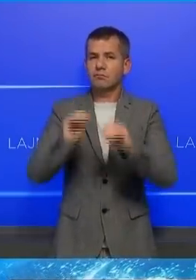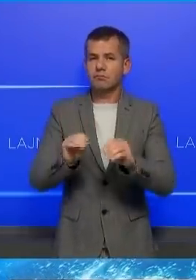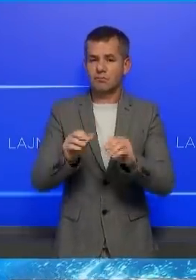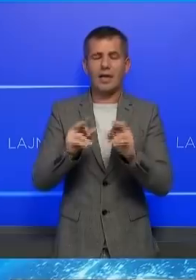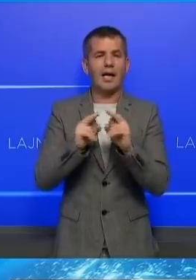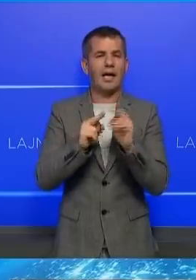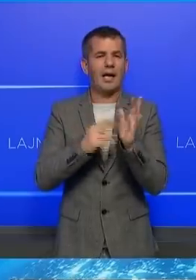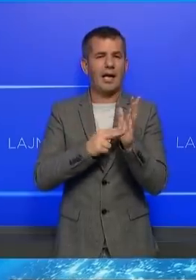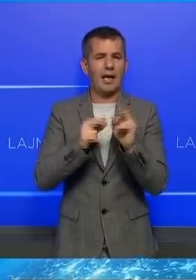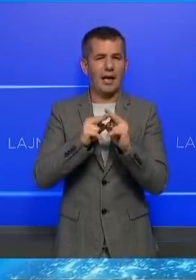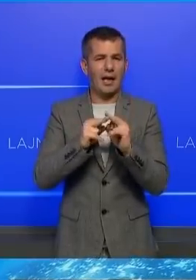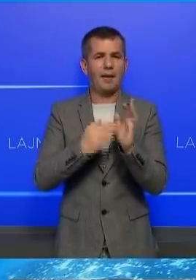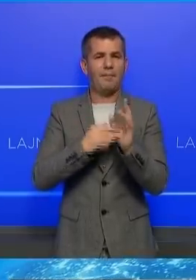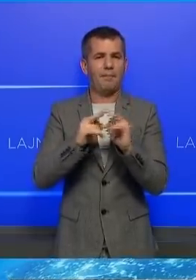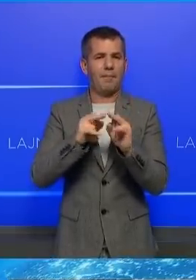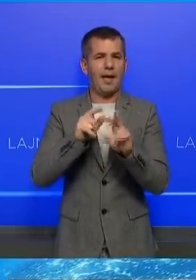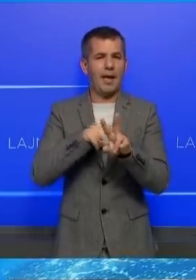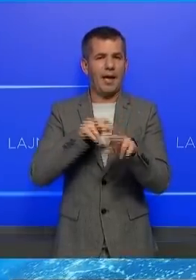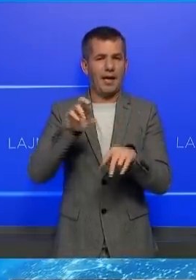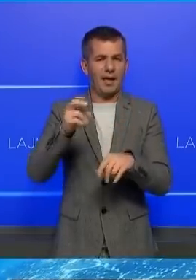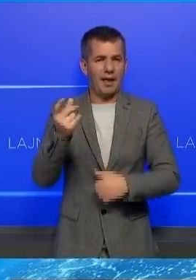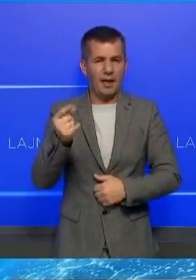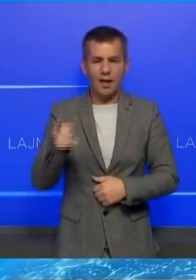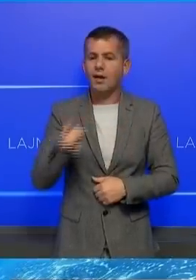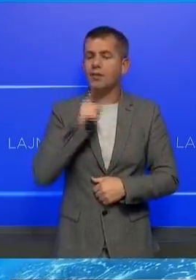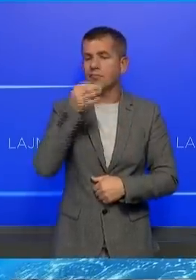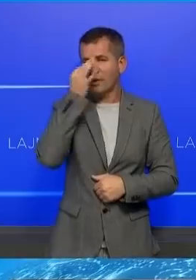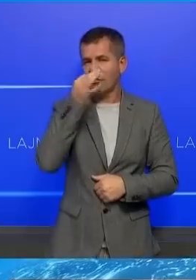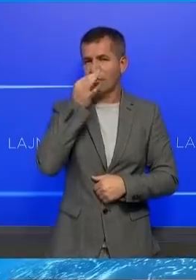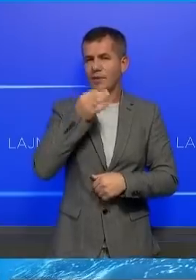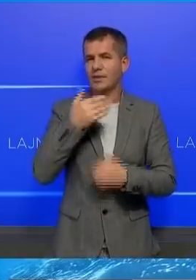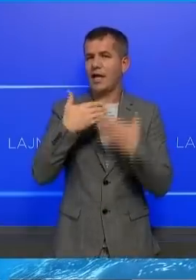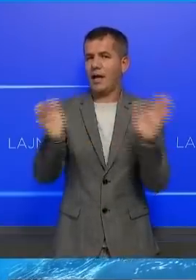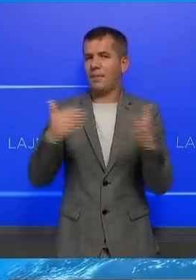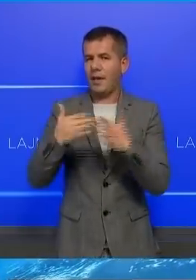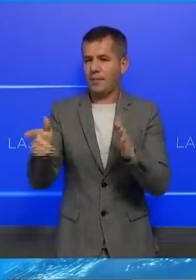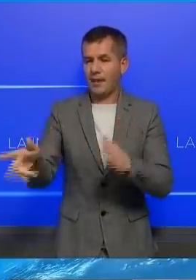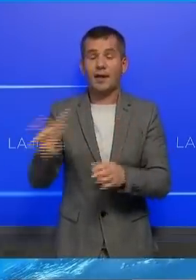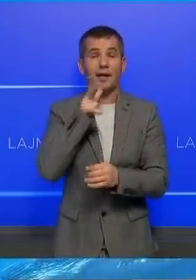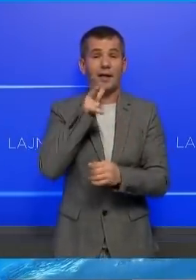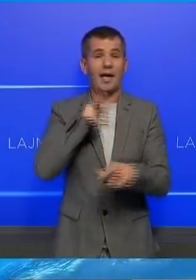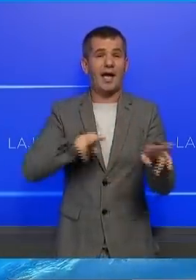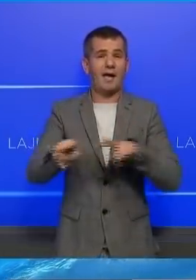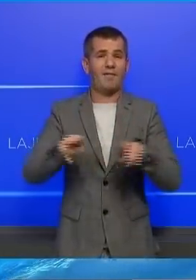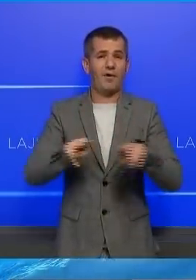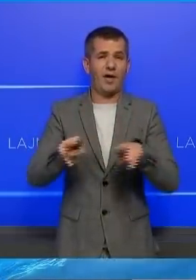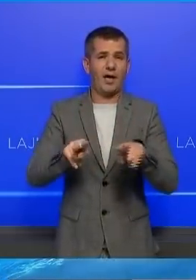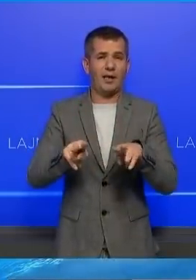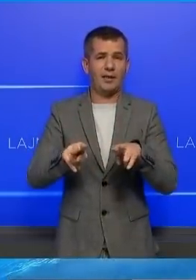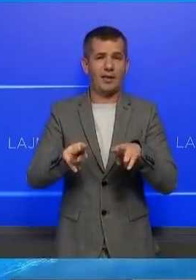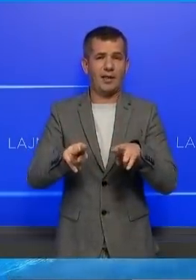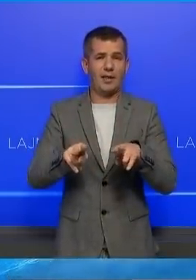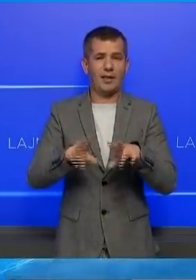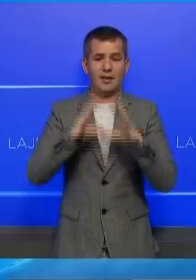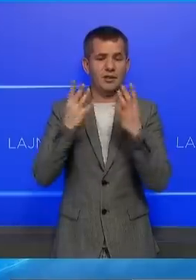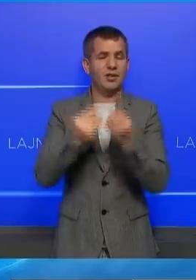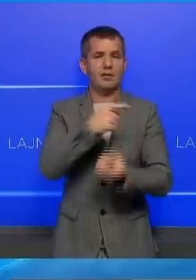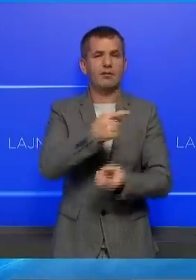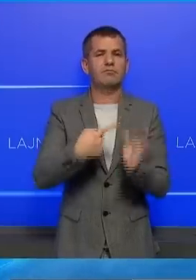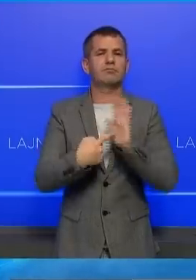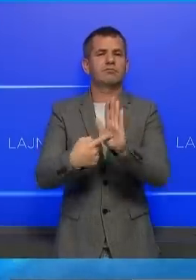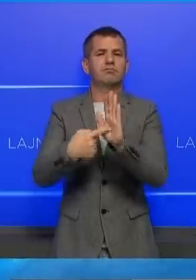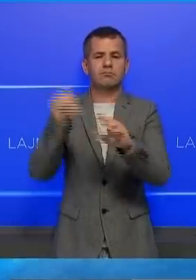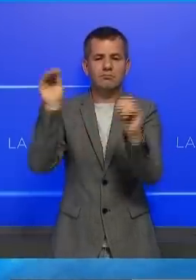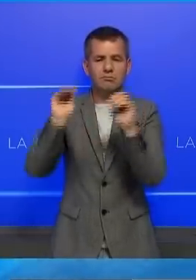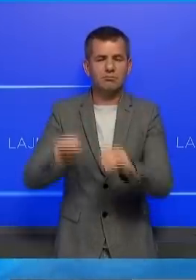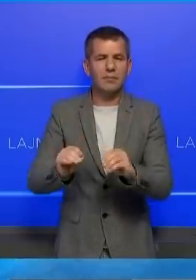Anna Myers e rritit ndërkomtar të sinjalizuezve. Pas kërkjesës avokatve të dhucatit e Haradinajt, ajo ka hartuar